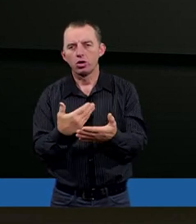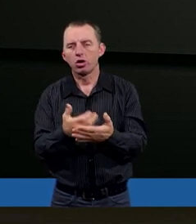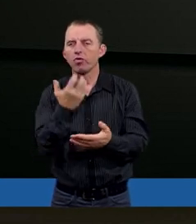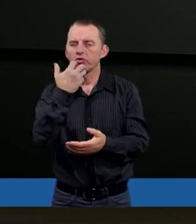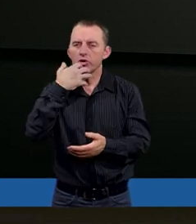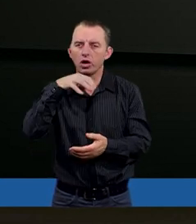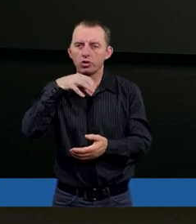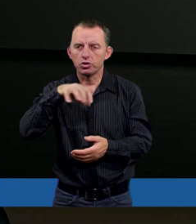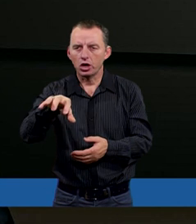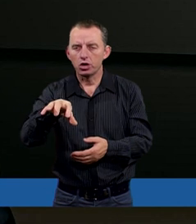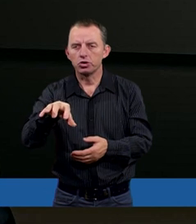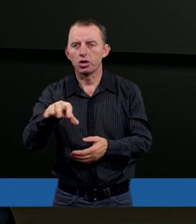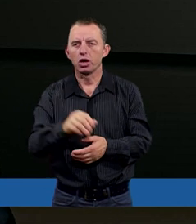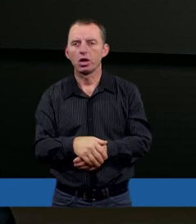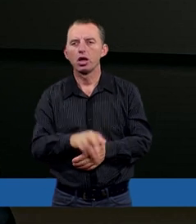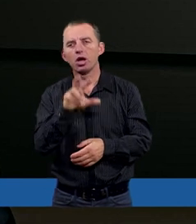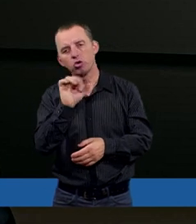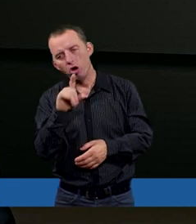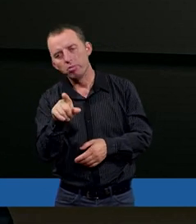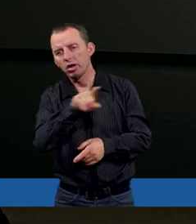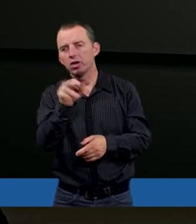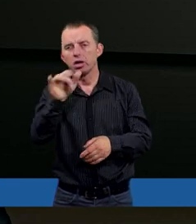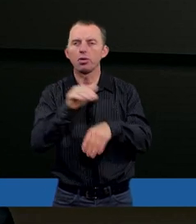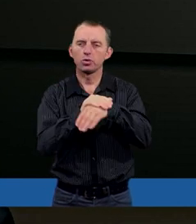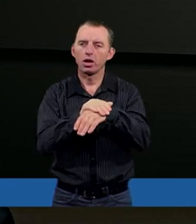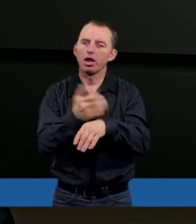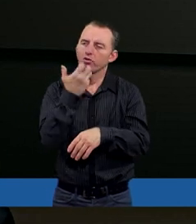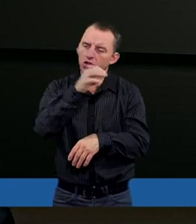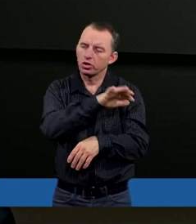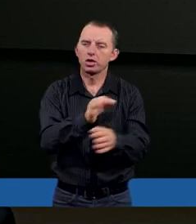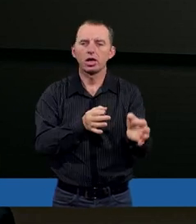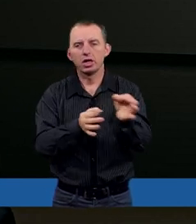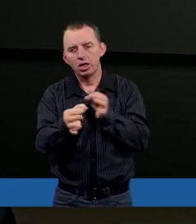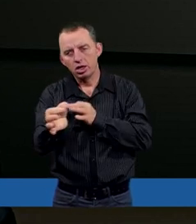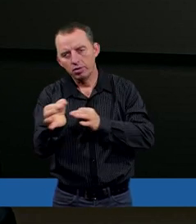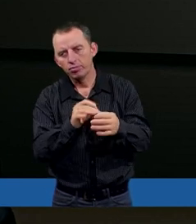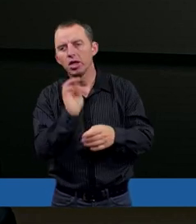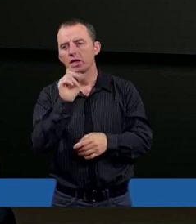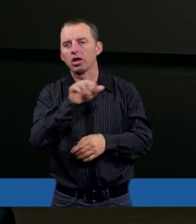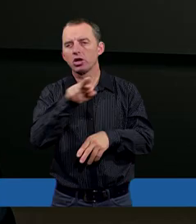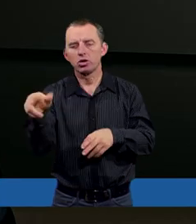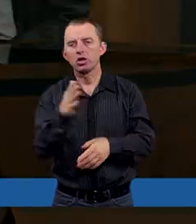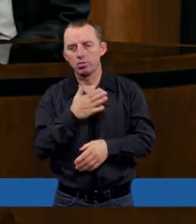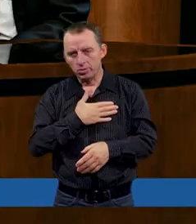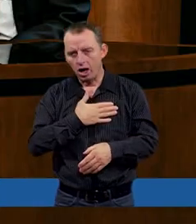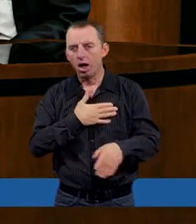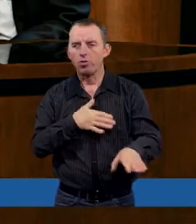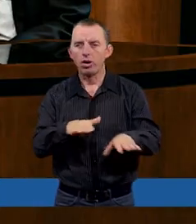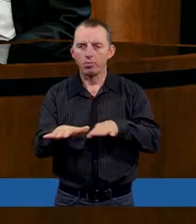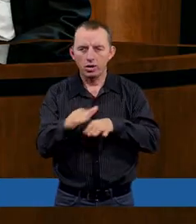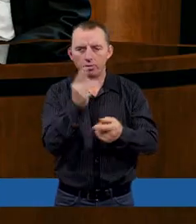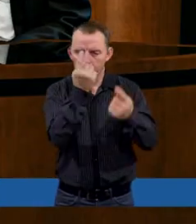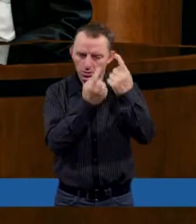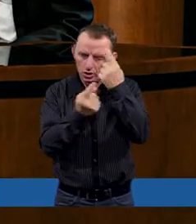wcześniejszych niż Chioba i jego przyjaciół we wcześniejszej historii, że takie rzeczy miały miejsce? Ja myślę,